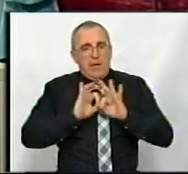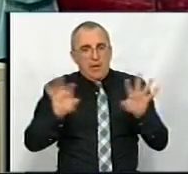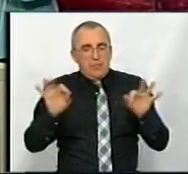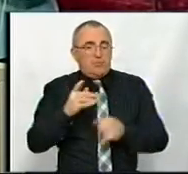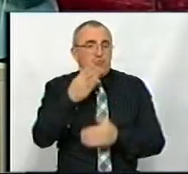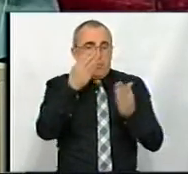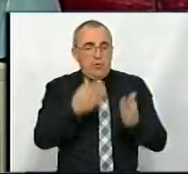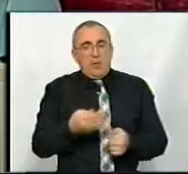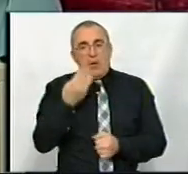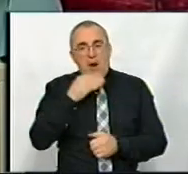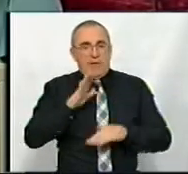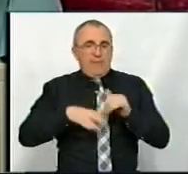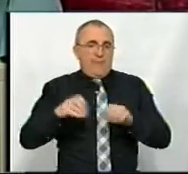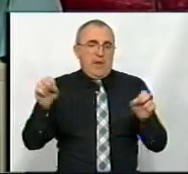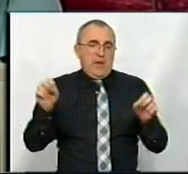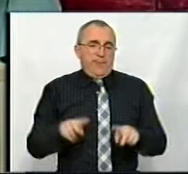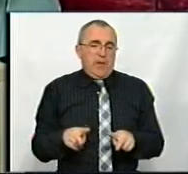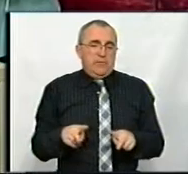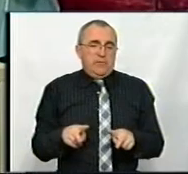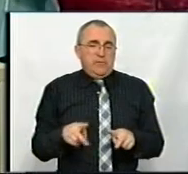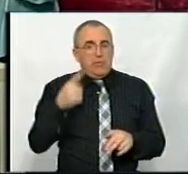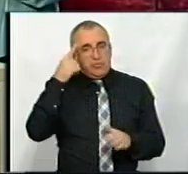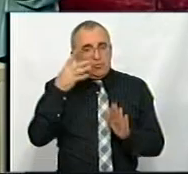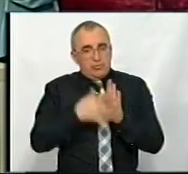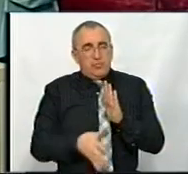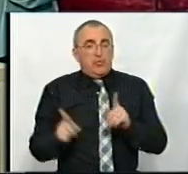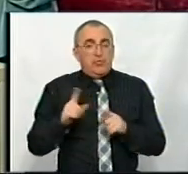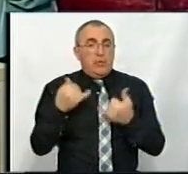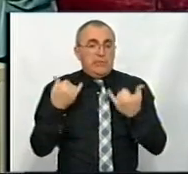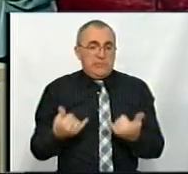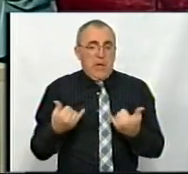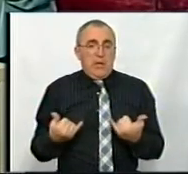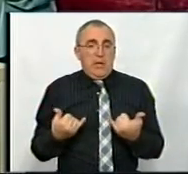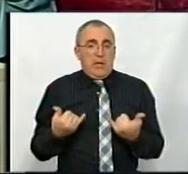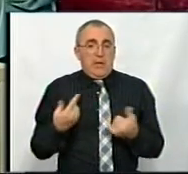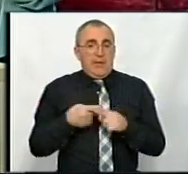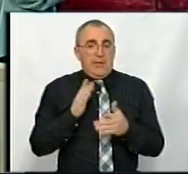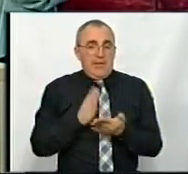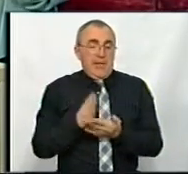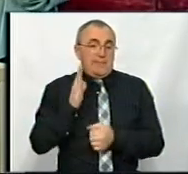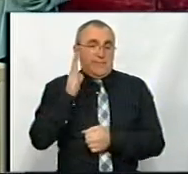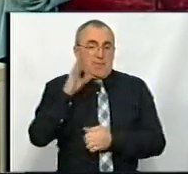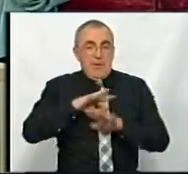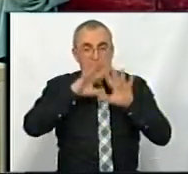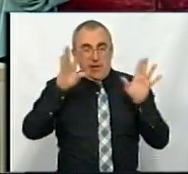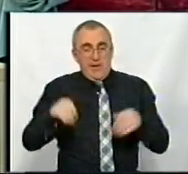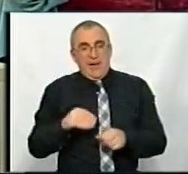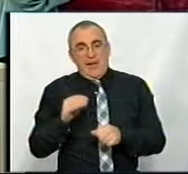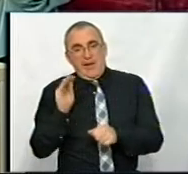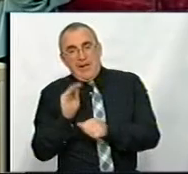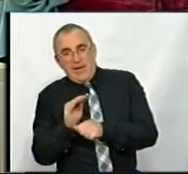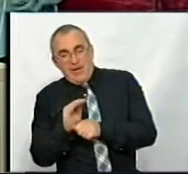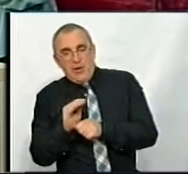гарний фахівець. І зрозуміло, до речі, що зараз така є тенденція загальної критики ось цього